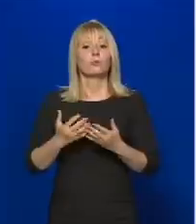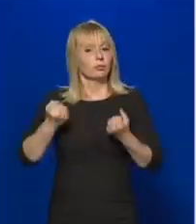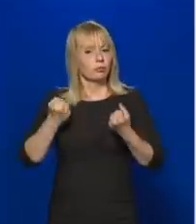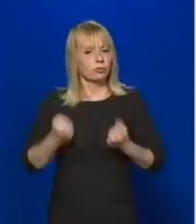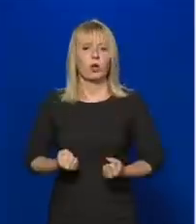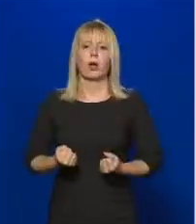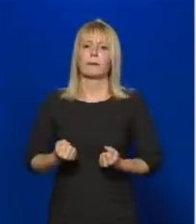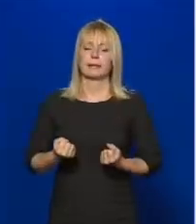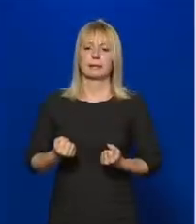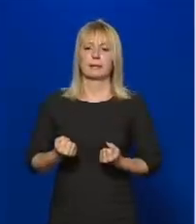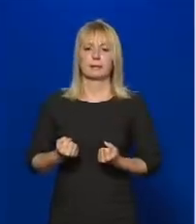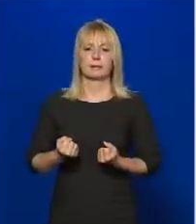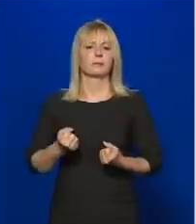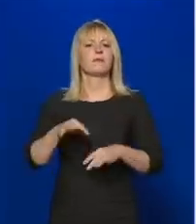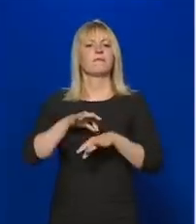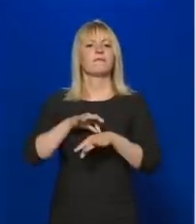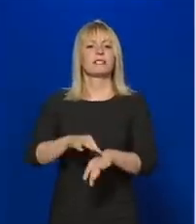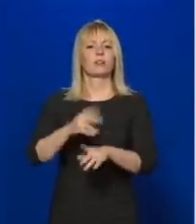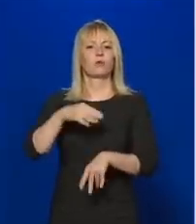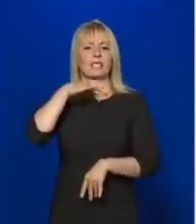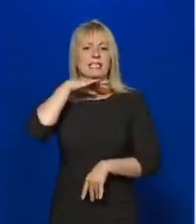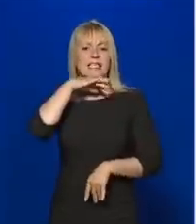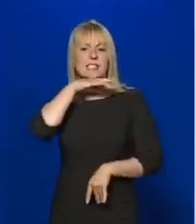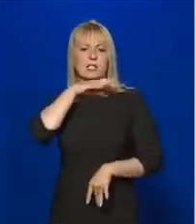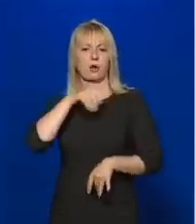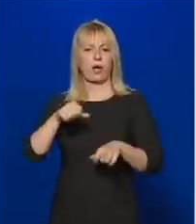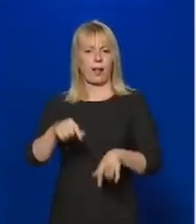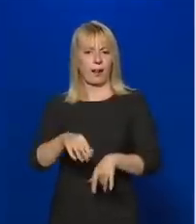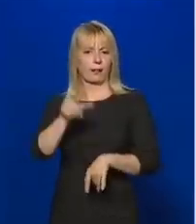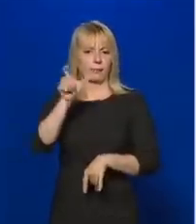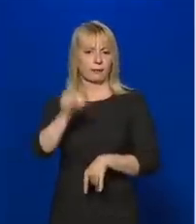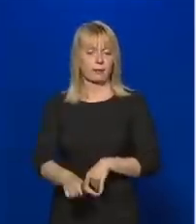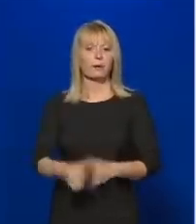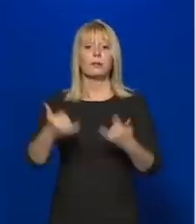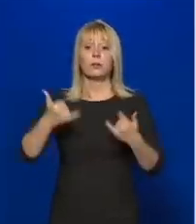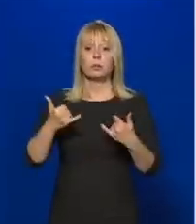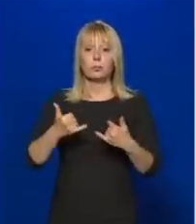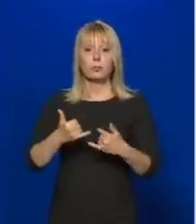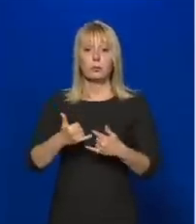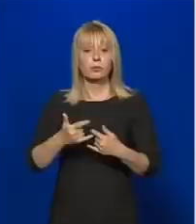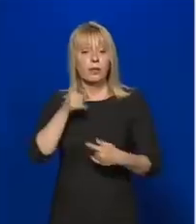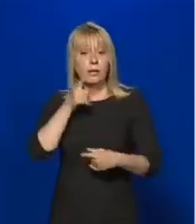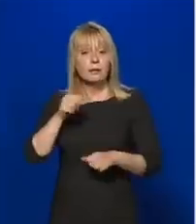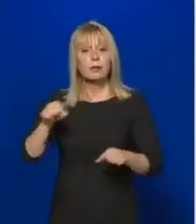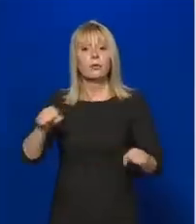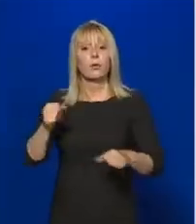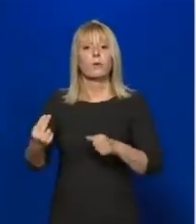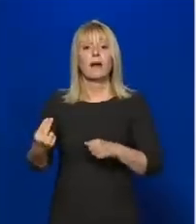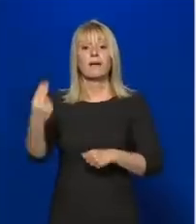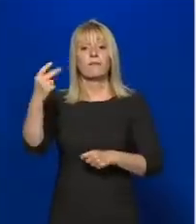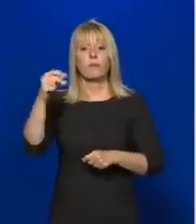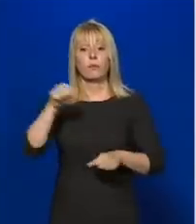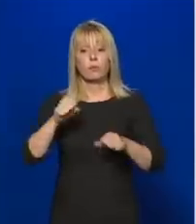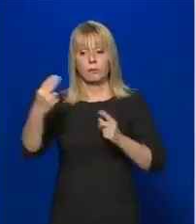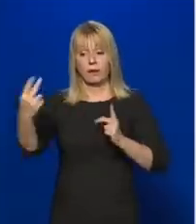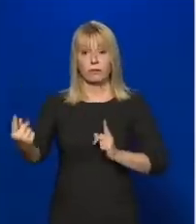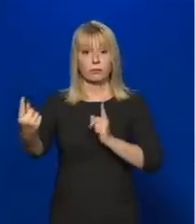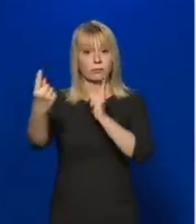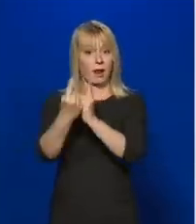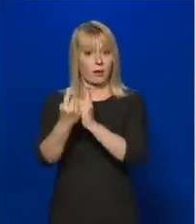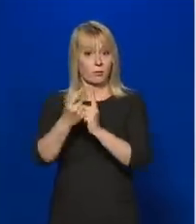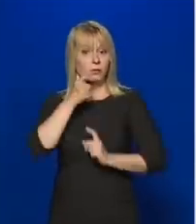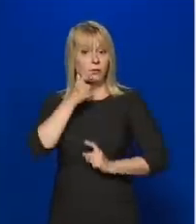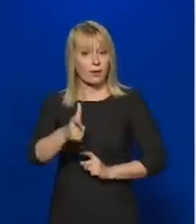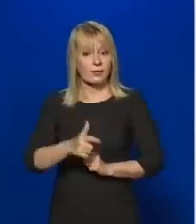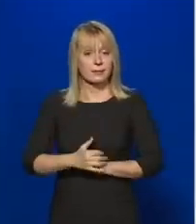ügyvezető kormánya van Izraelnek, ennek fényében terveznek-e idénre kormányfői találkozót? Egyenőre a